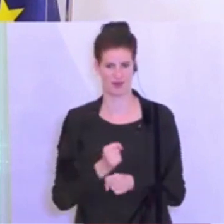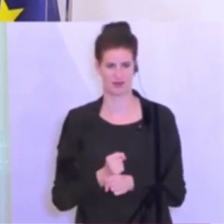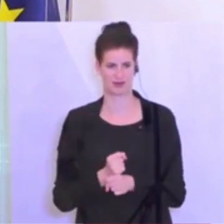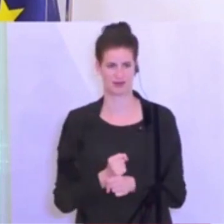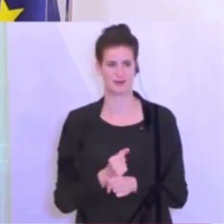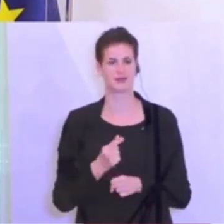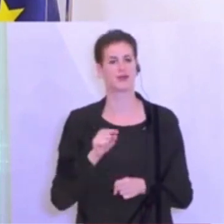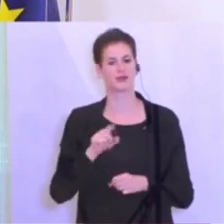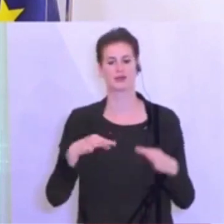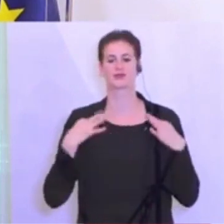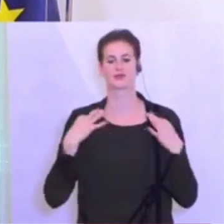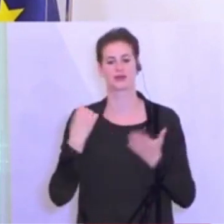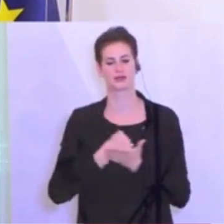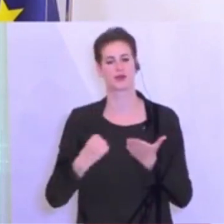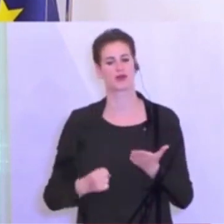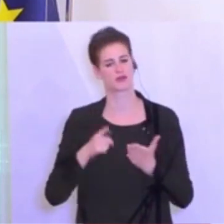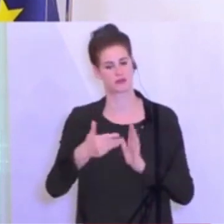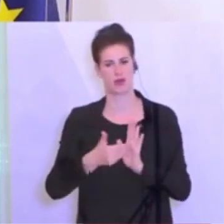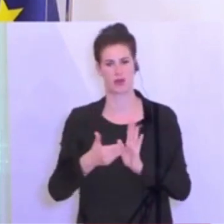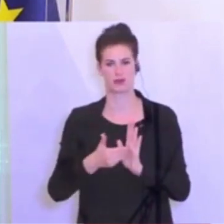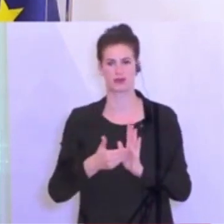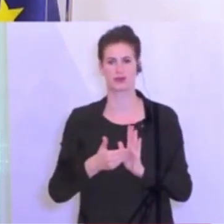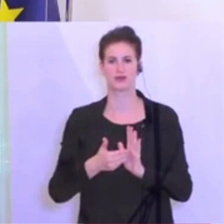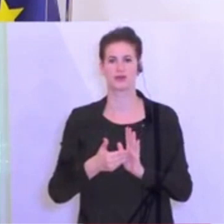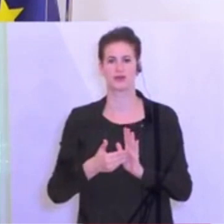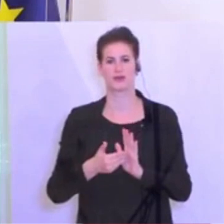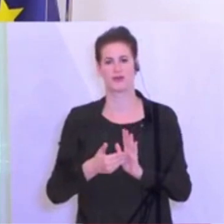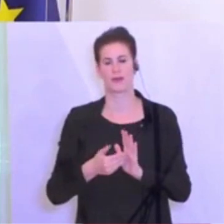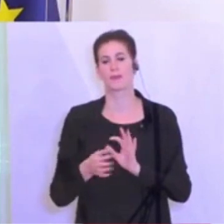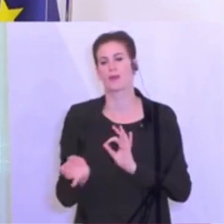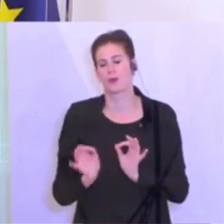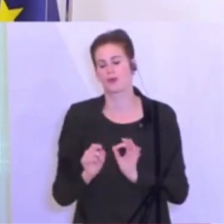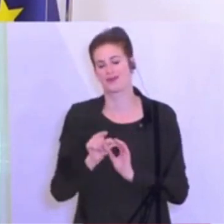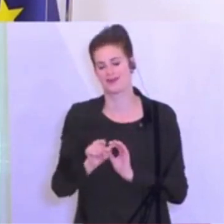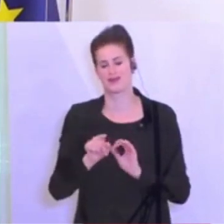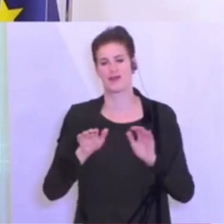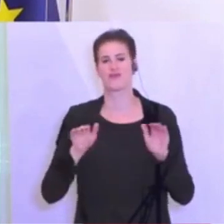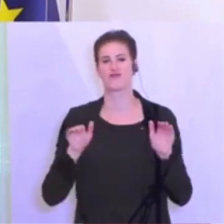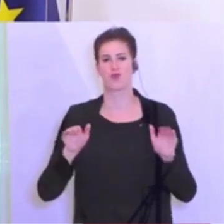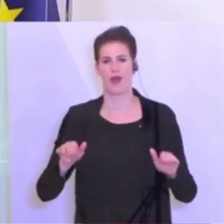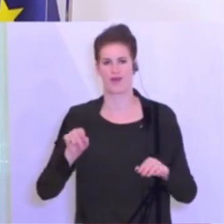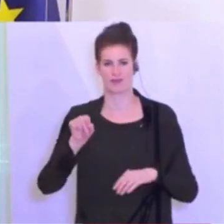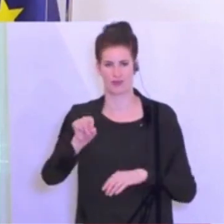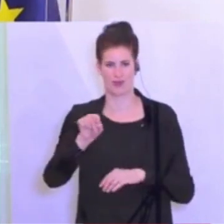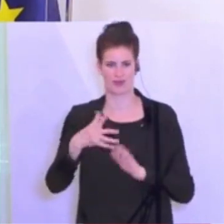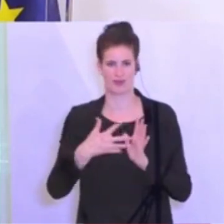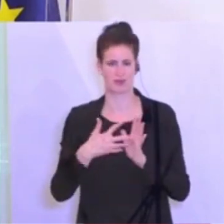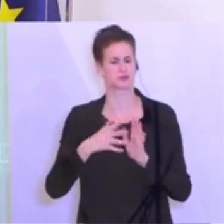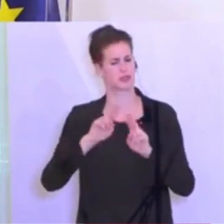das, dass man ein Gesundheitszeugnis braucht oder eben diesen Test am Flughafen ist eigentlich ein internationaler Standard.